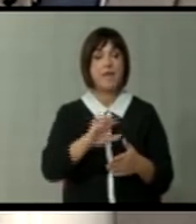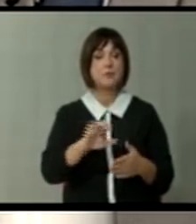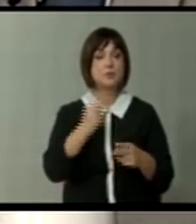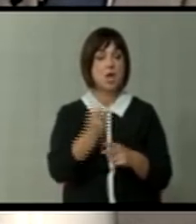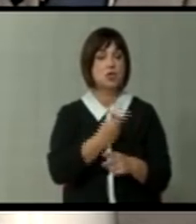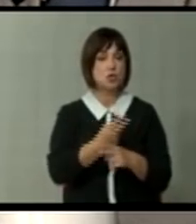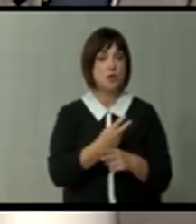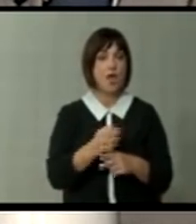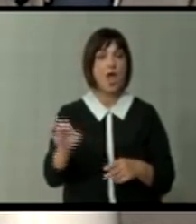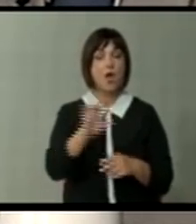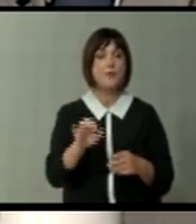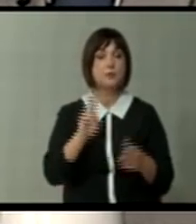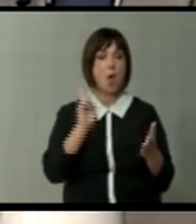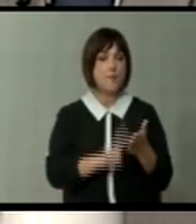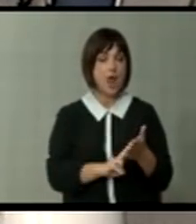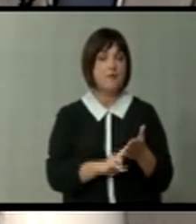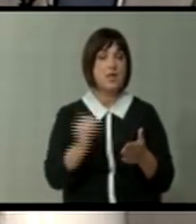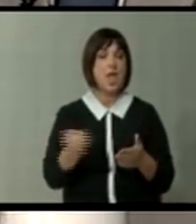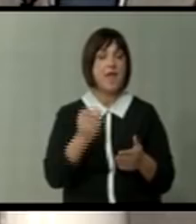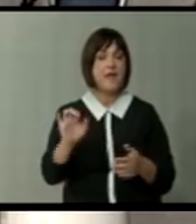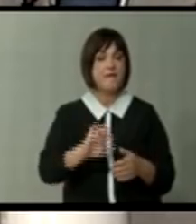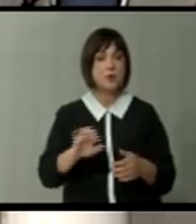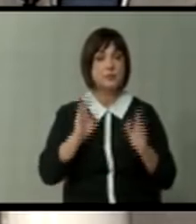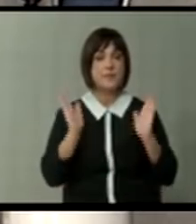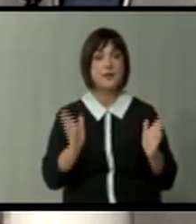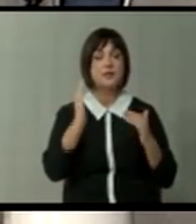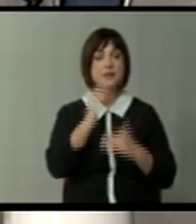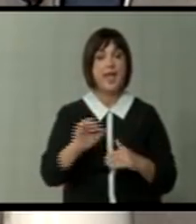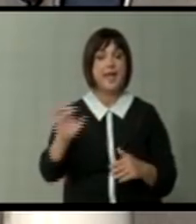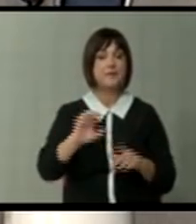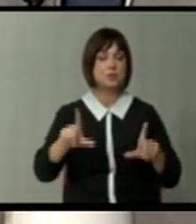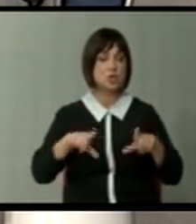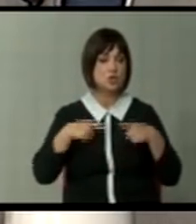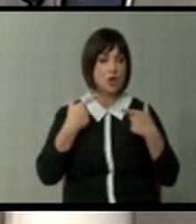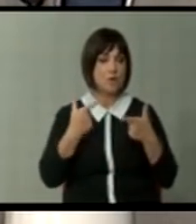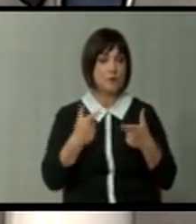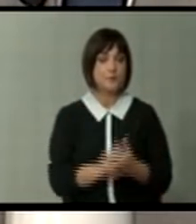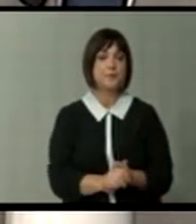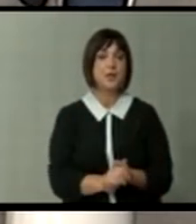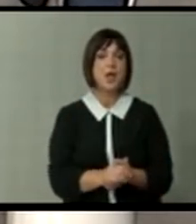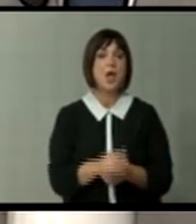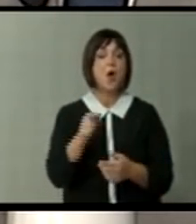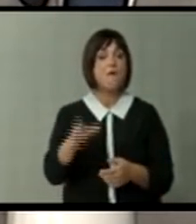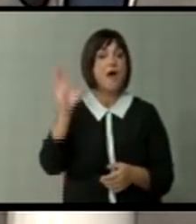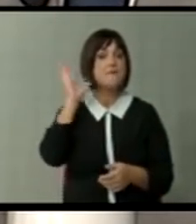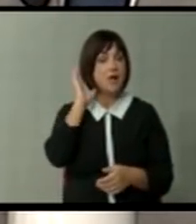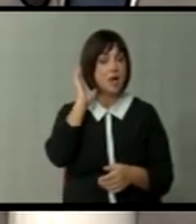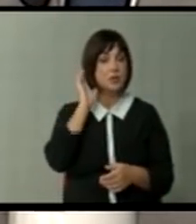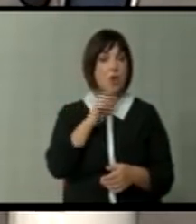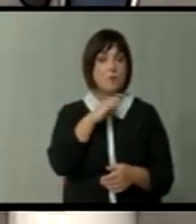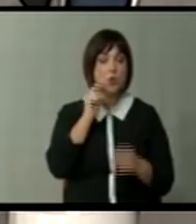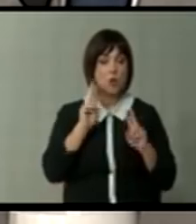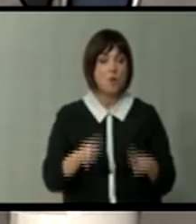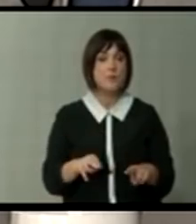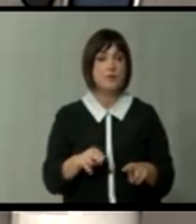држава со европско право, со европски принципи, со европски живот на краиштата. Таа влада многу